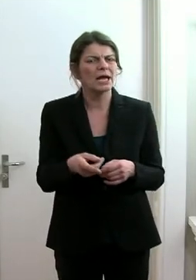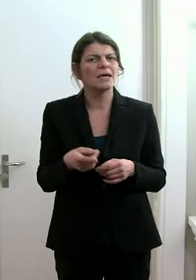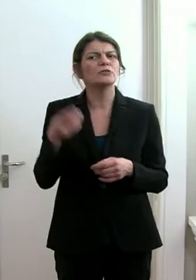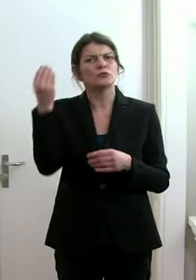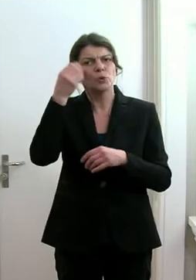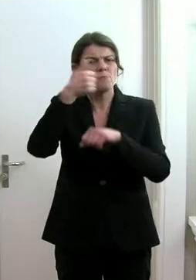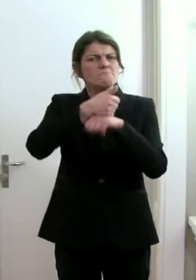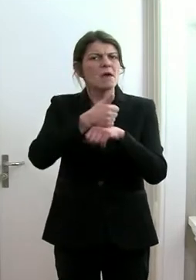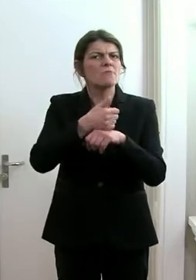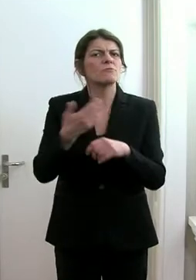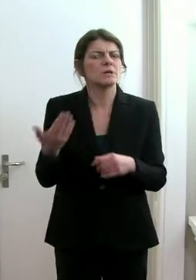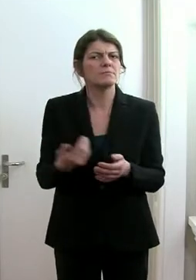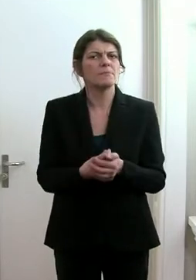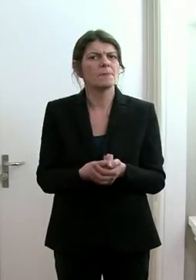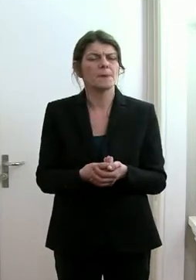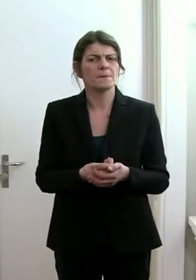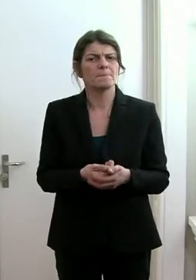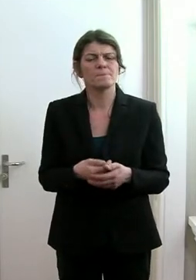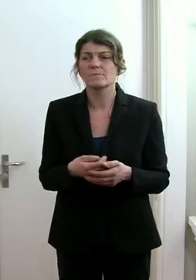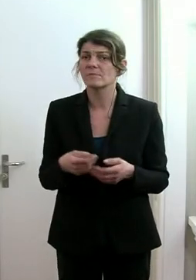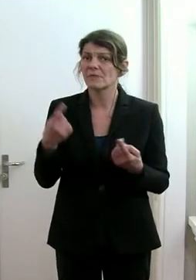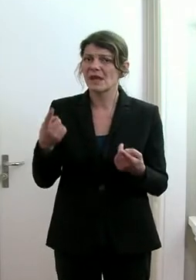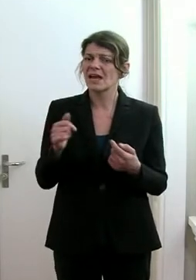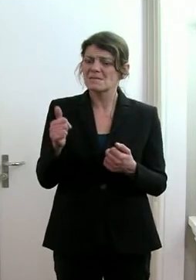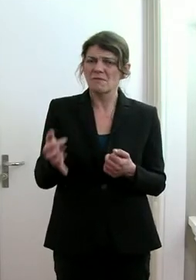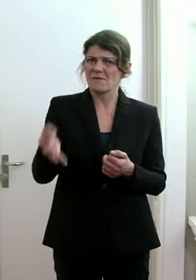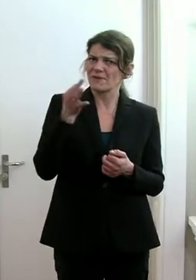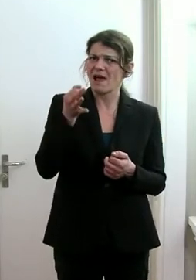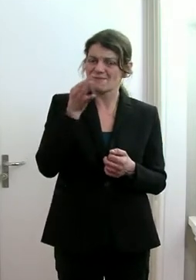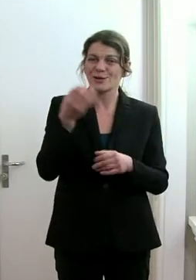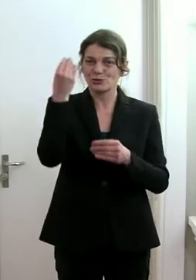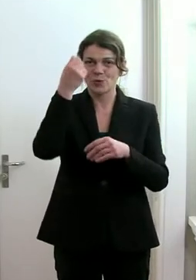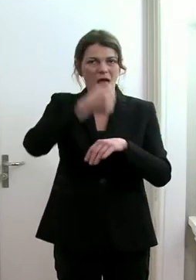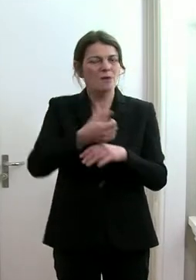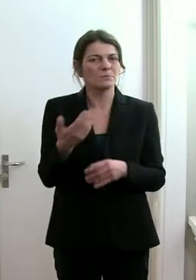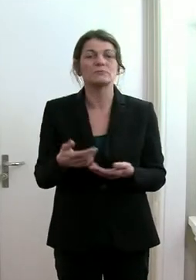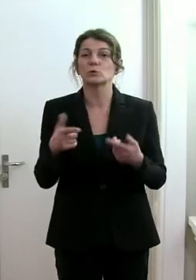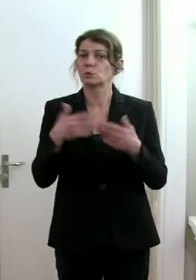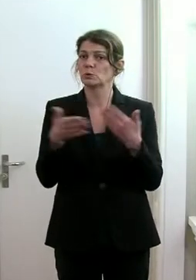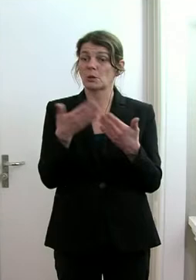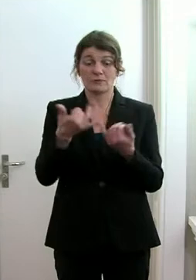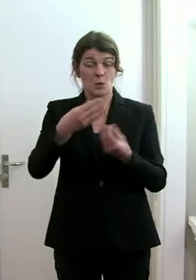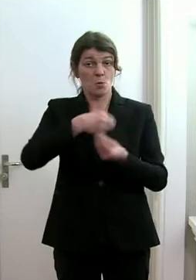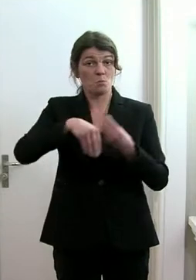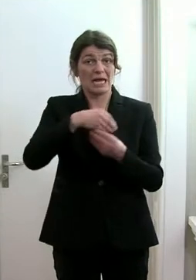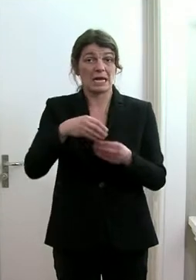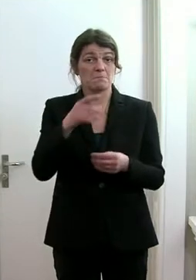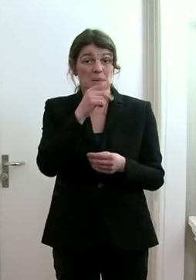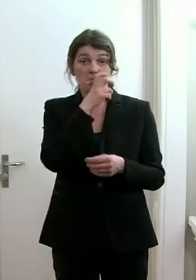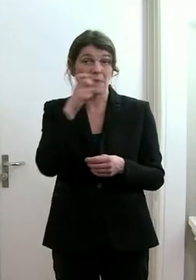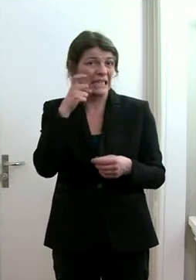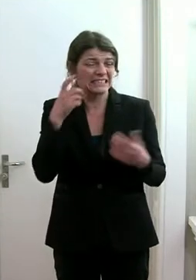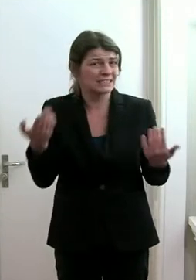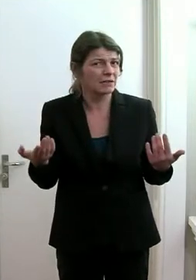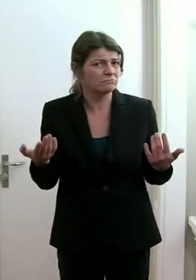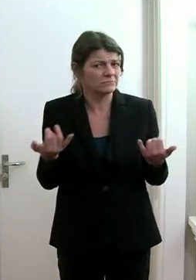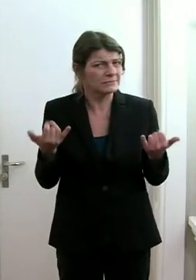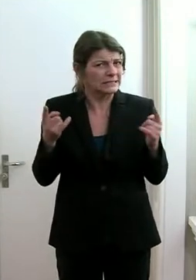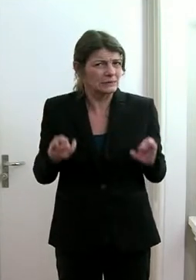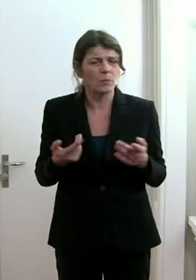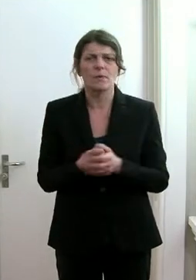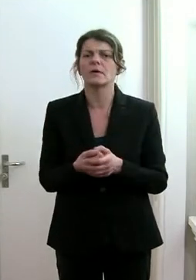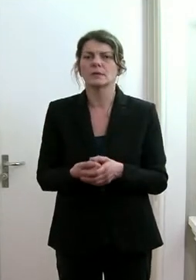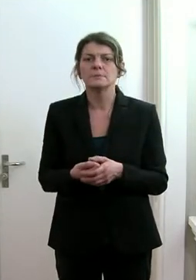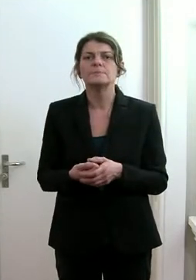Schulleitungen ans Schulamt getragen wurde, wie gehen wir mit dem Thema Maskentragen in den Schulen um.